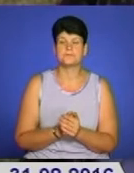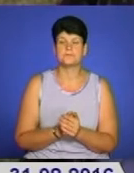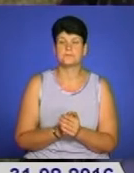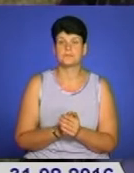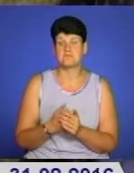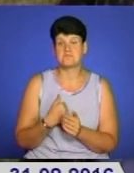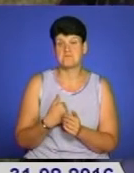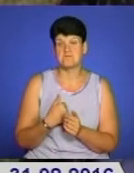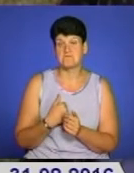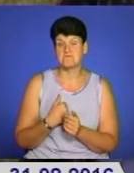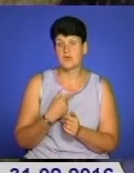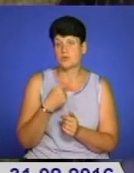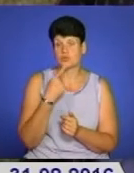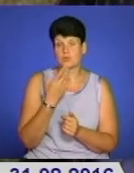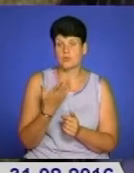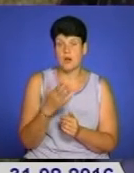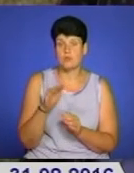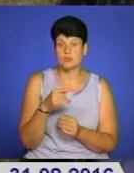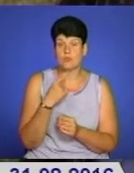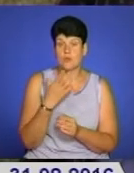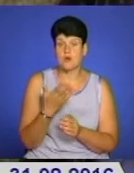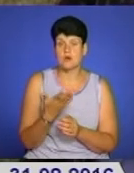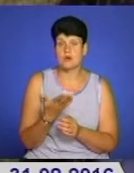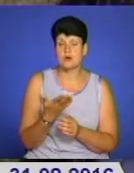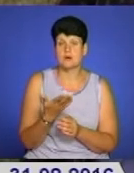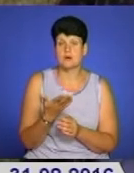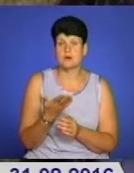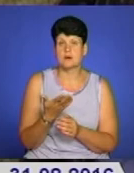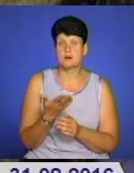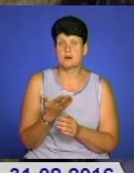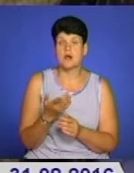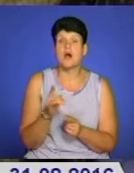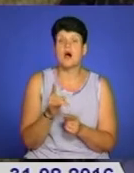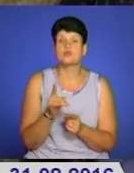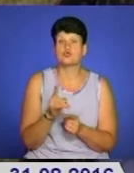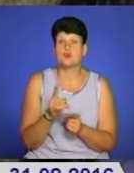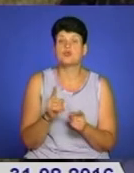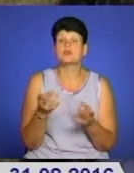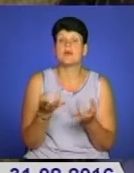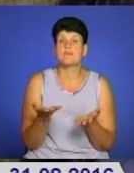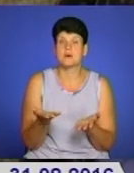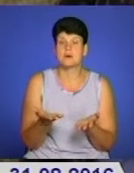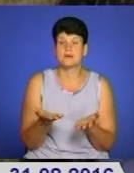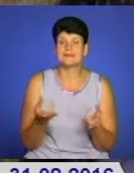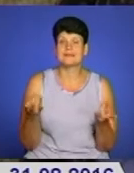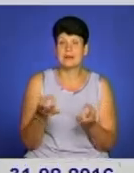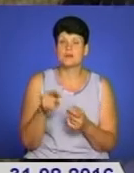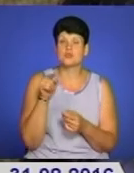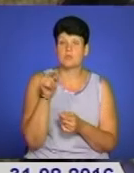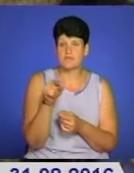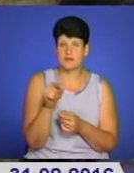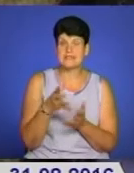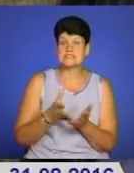Мені так стало, то я нічого не кажу. А тоді кажу, ну, а що для того треба? Ну, треба, щоб ви